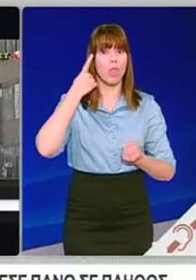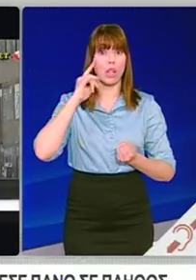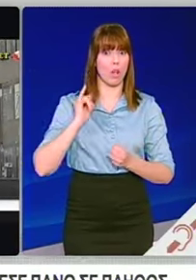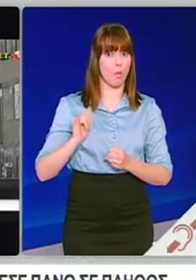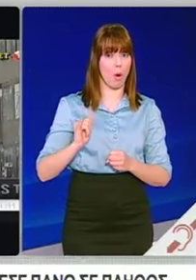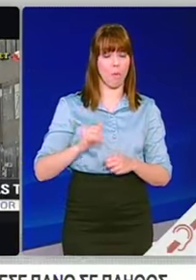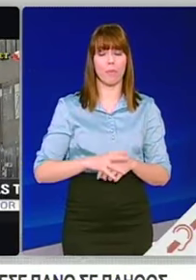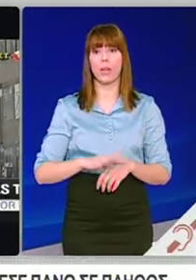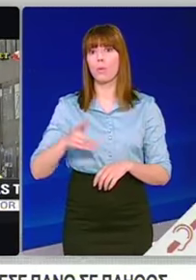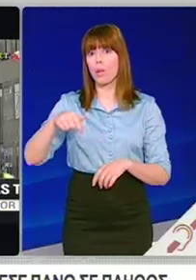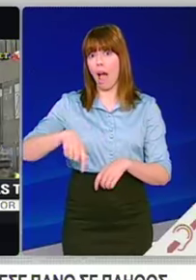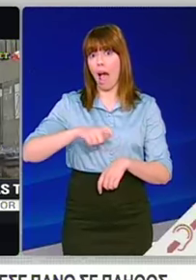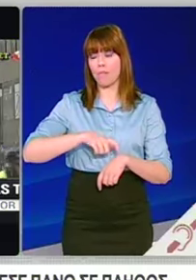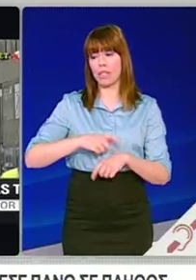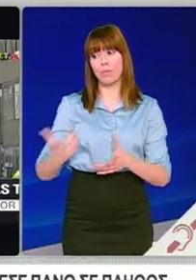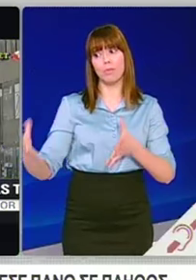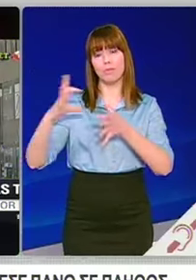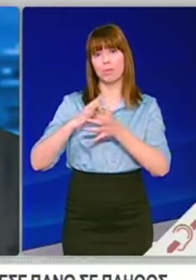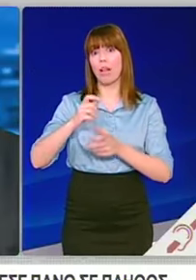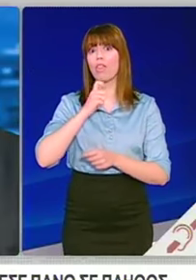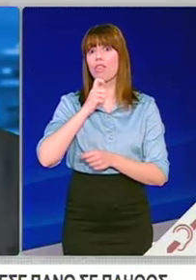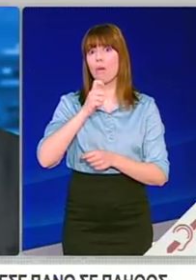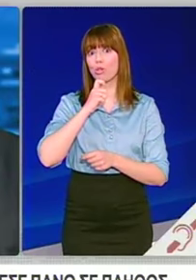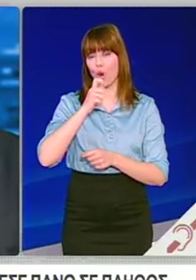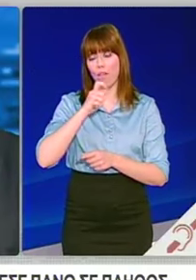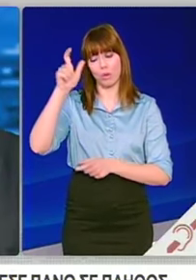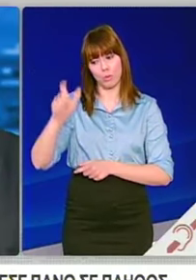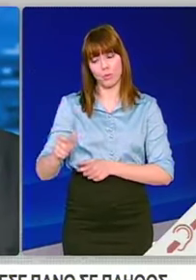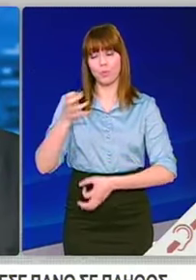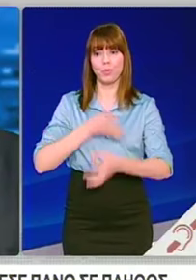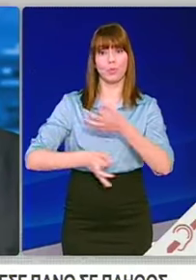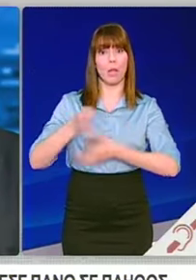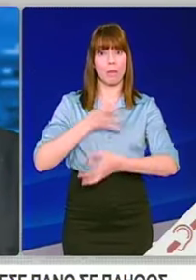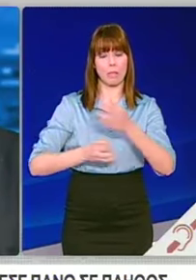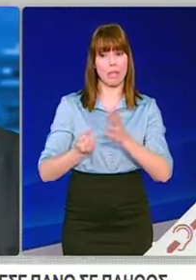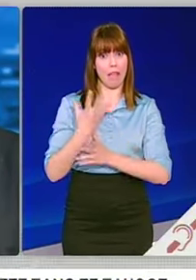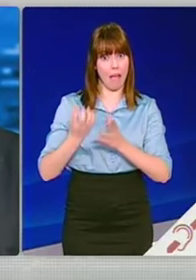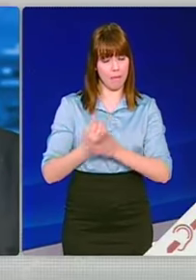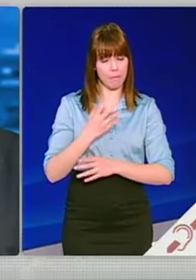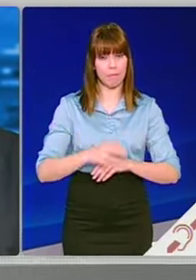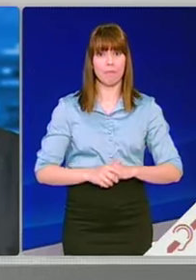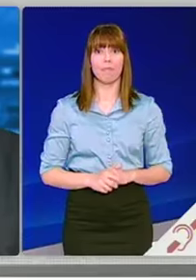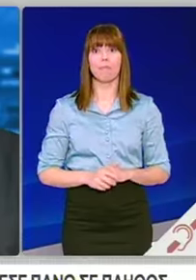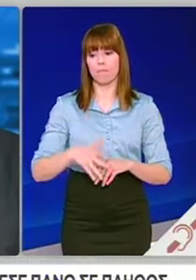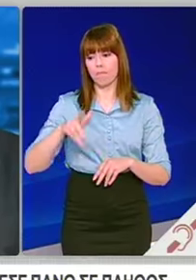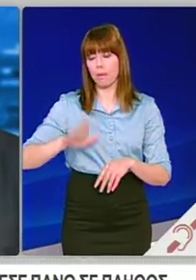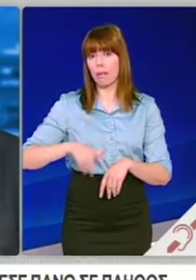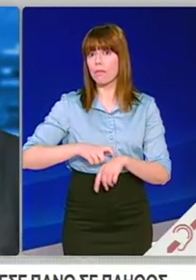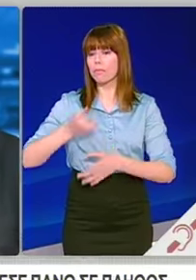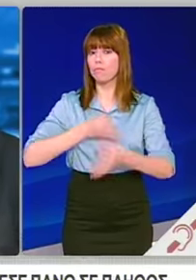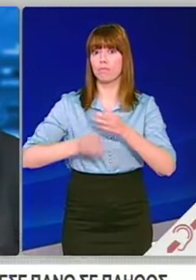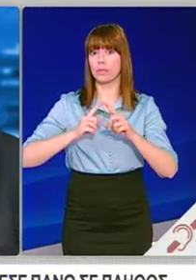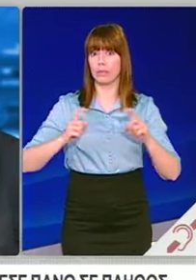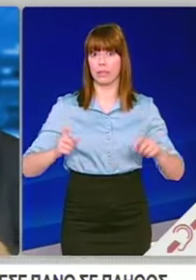Θα συνδεθούμε με την έφουσα ειδήσεων και τον συνάδελφο Γιώργο Φελίδη. Γιώργο, καλώς απόγευμα, για να μας δώσεις τις τελευταίες πληροφορίες.